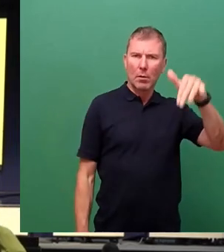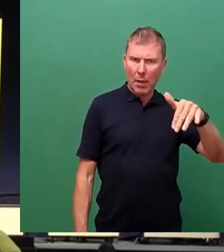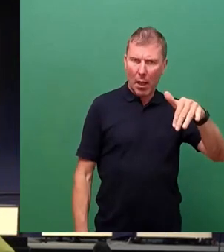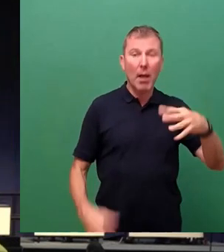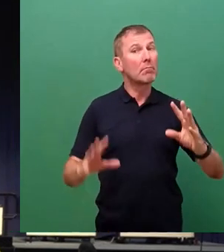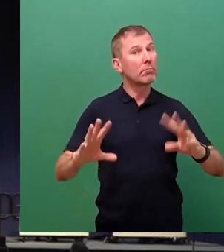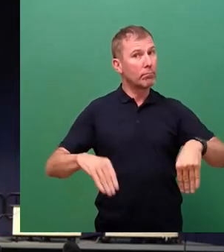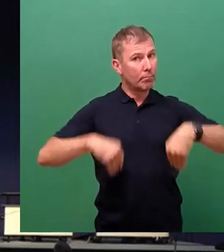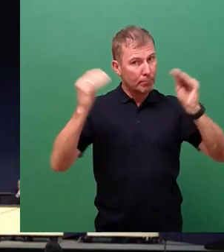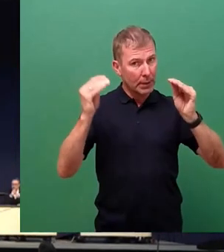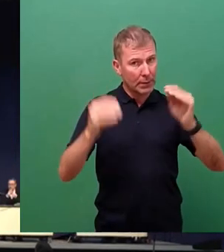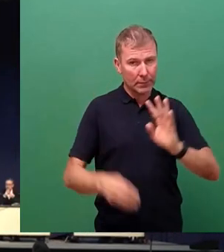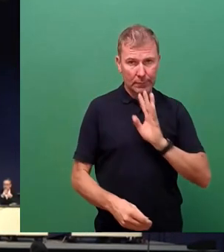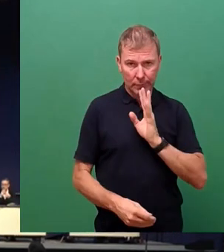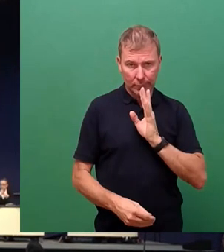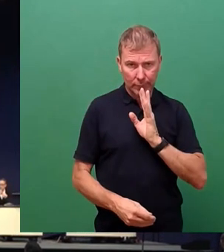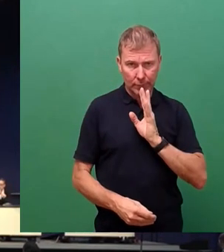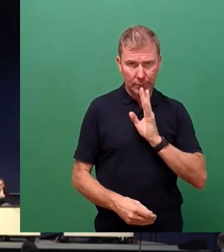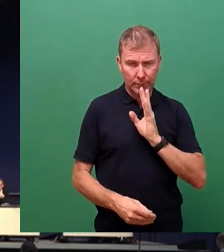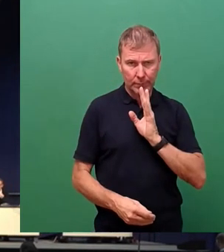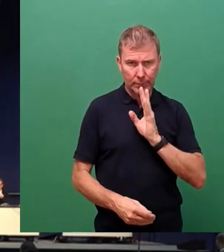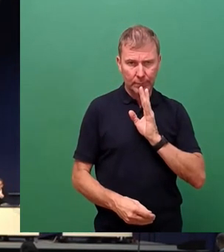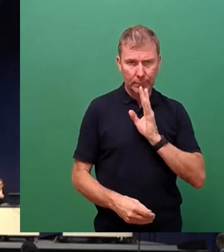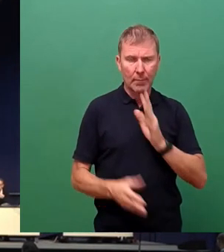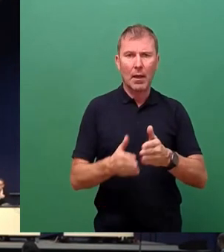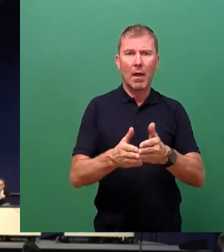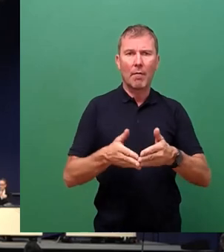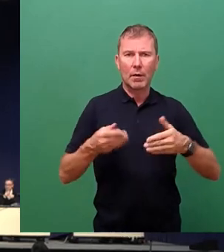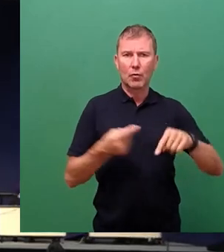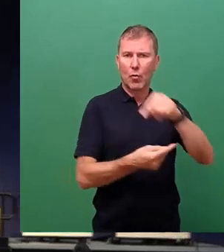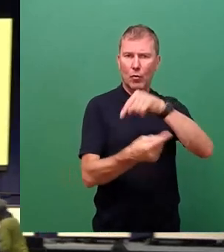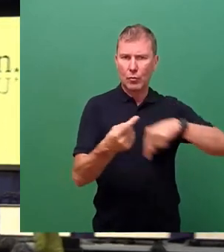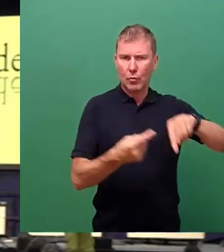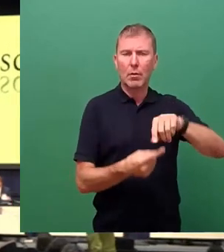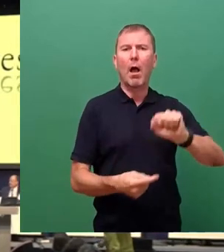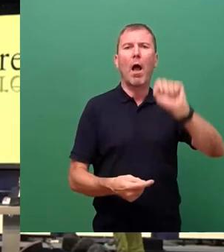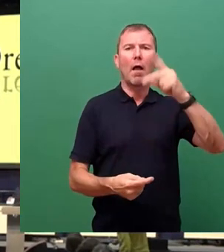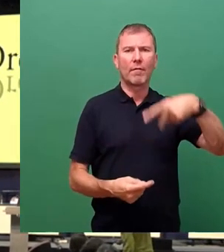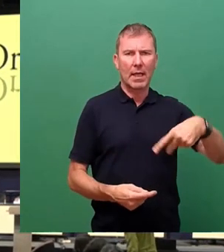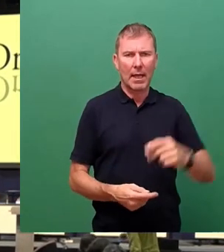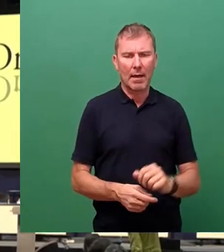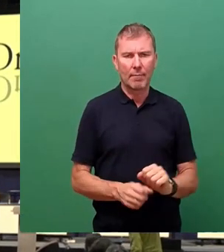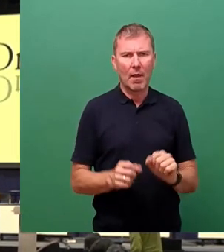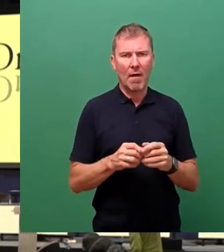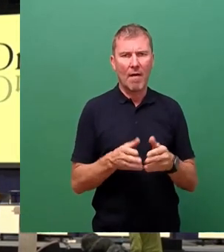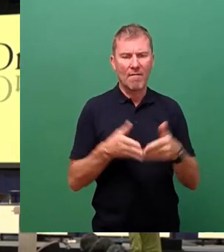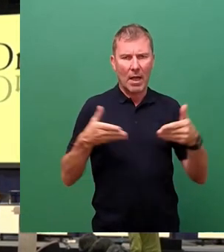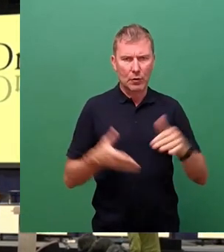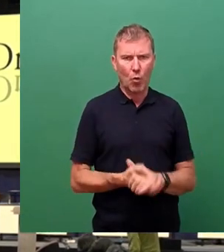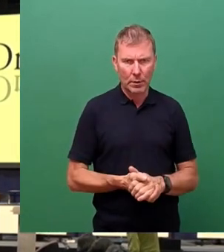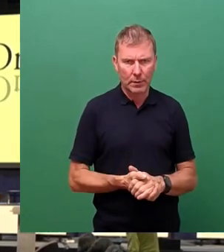die Fraktionsrunde mit der AfD-Fraktion, deswegen darf ich